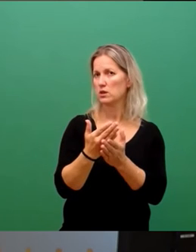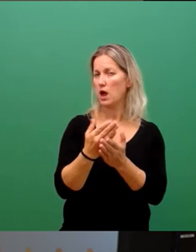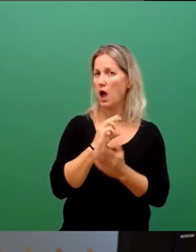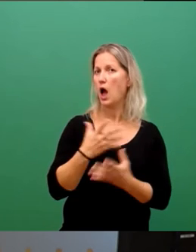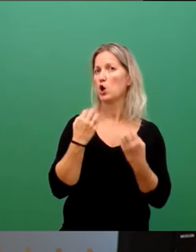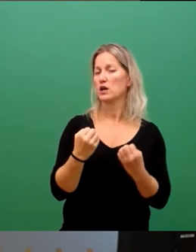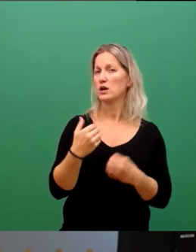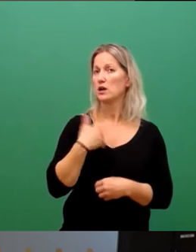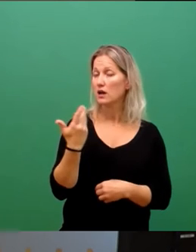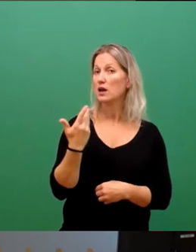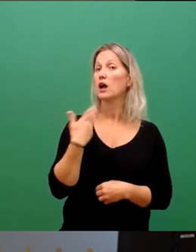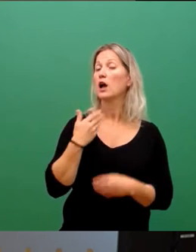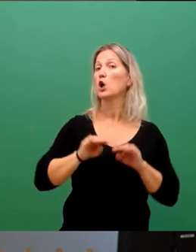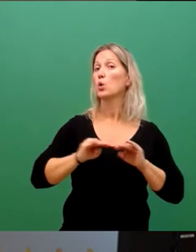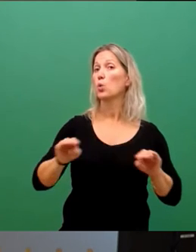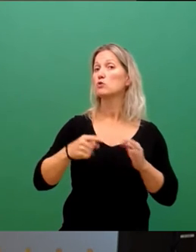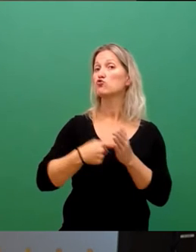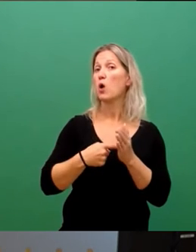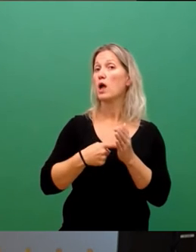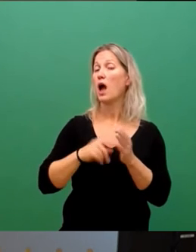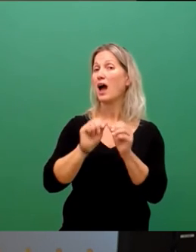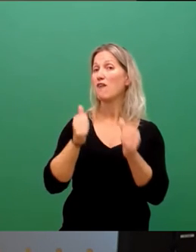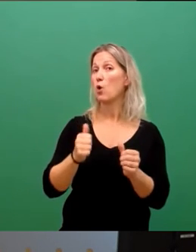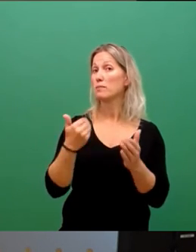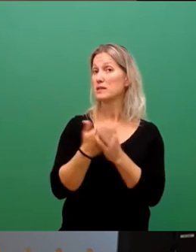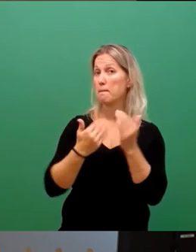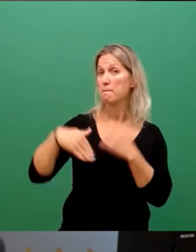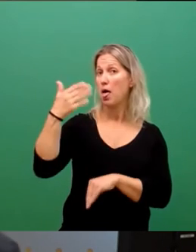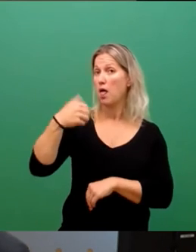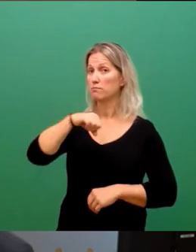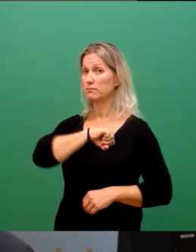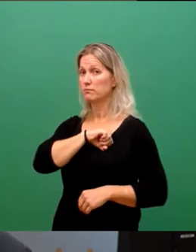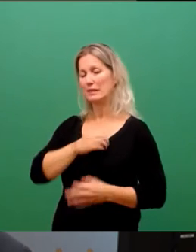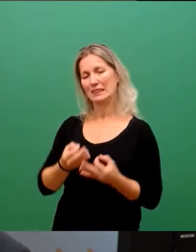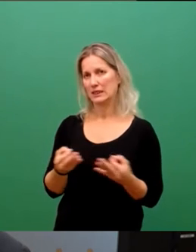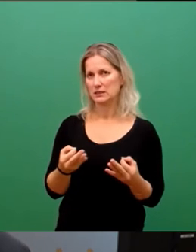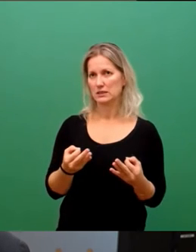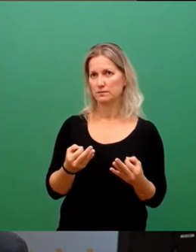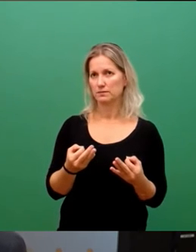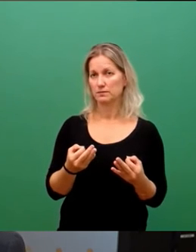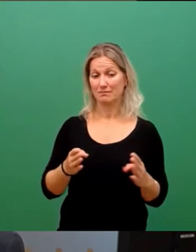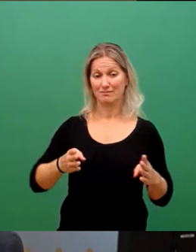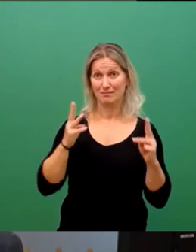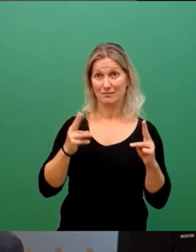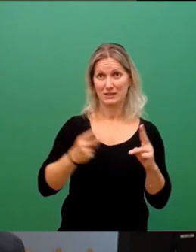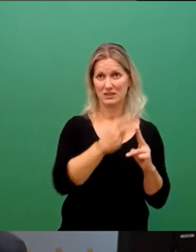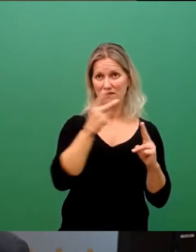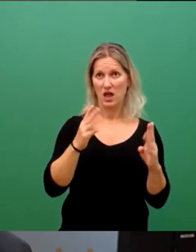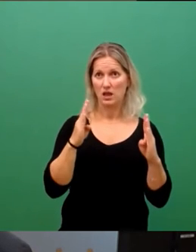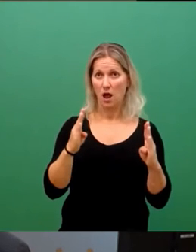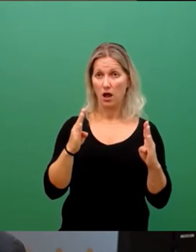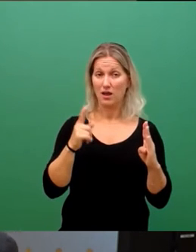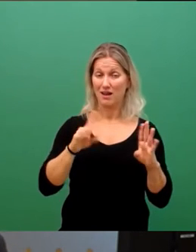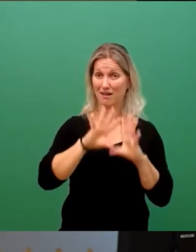bei der Grundsteuerreform zu erzielen. In 2023 und 2024 werden insgesamt